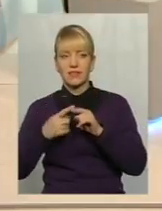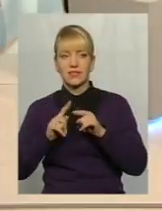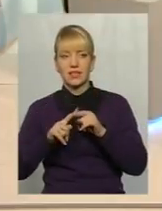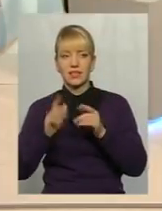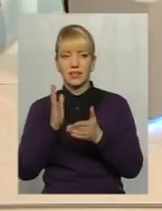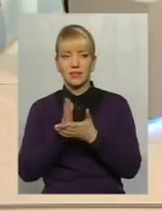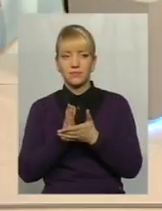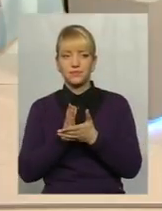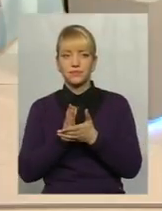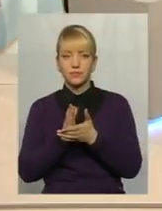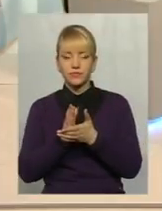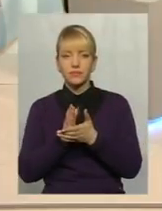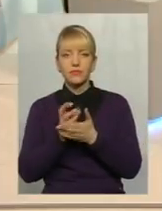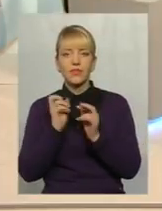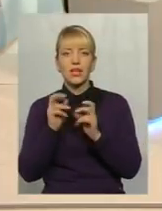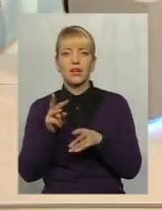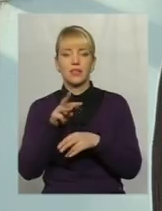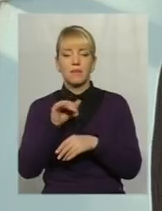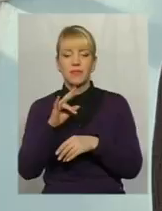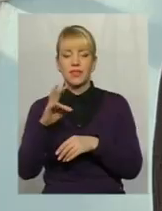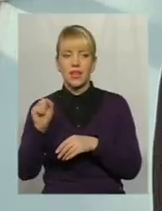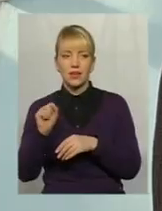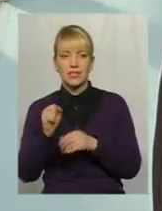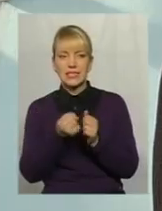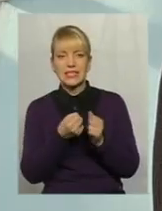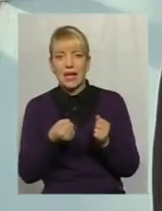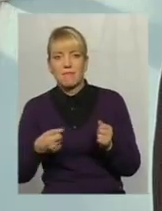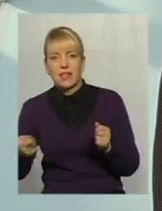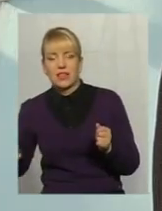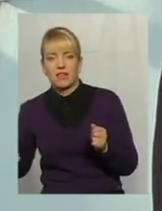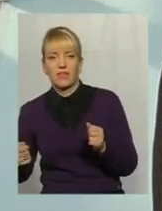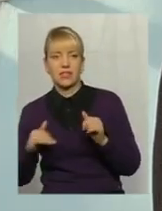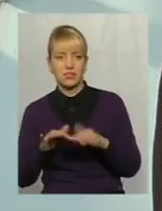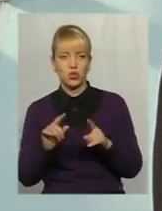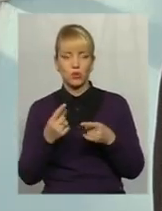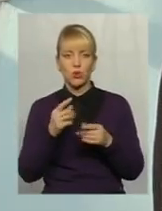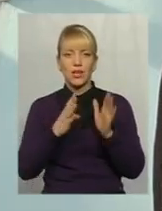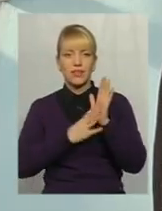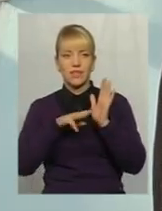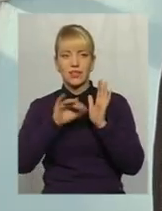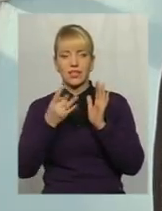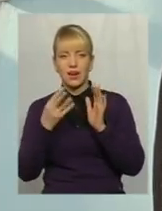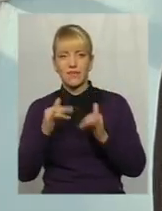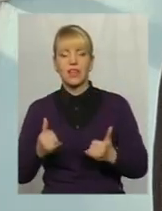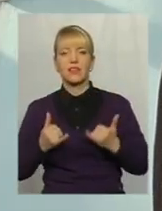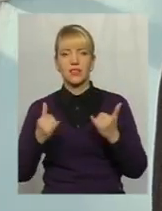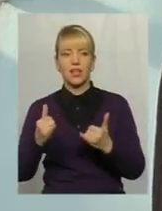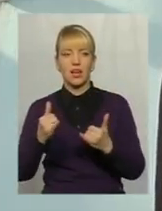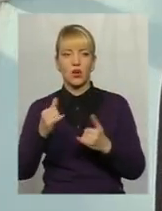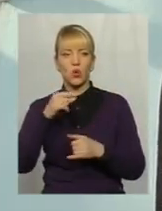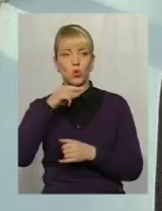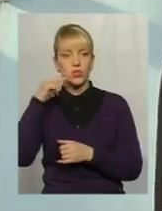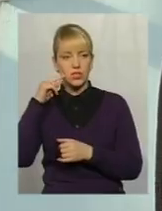замедленого дістю. Чому? Справа в тому, що 9 травня для Росії, тобто для